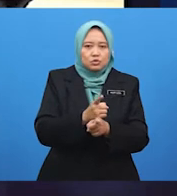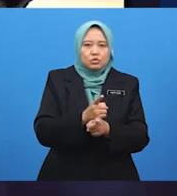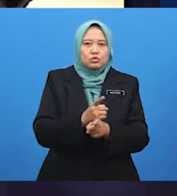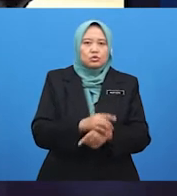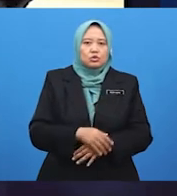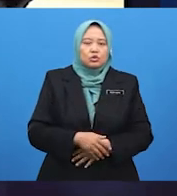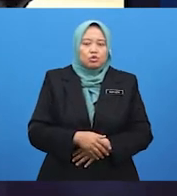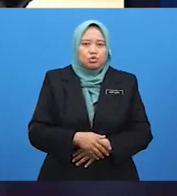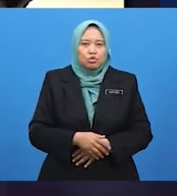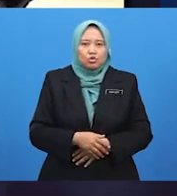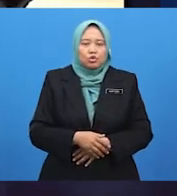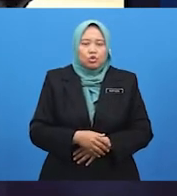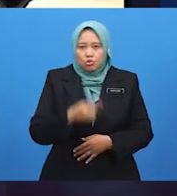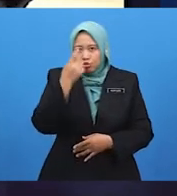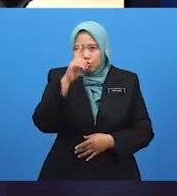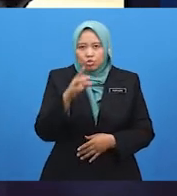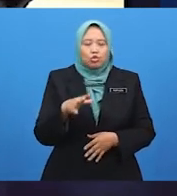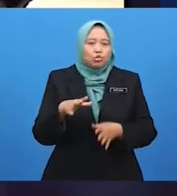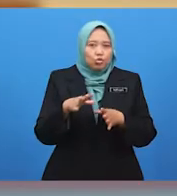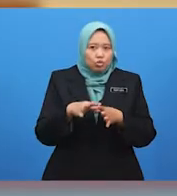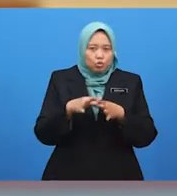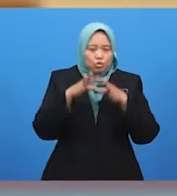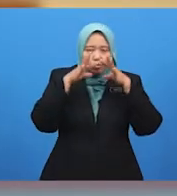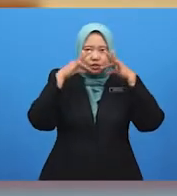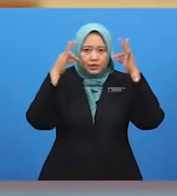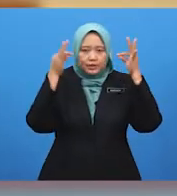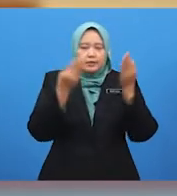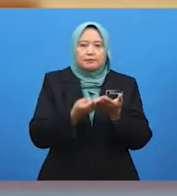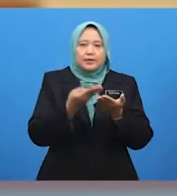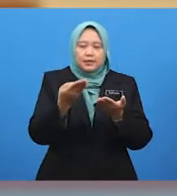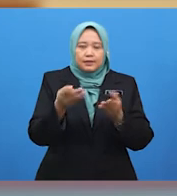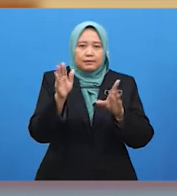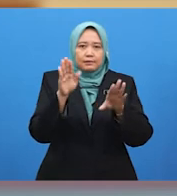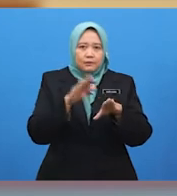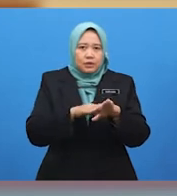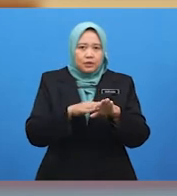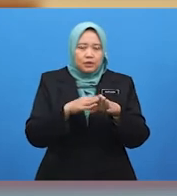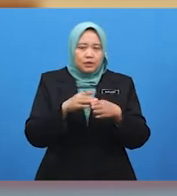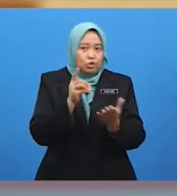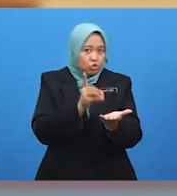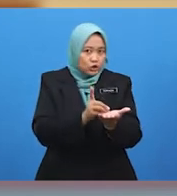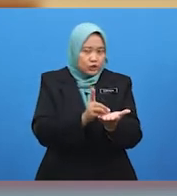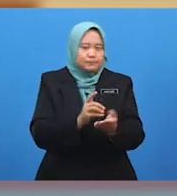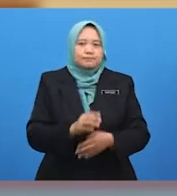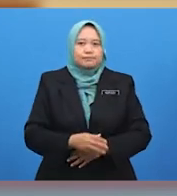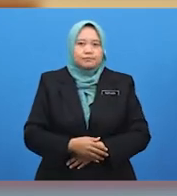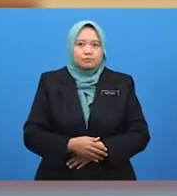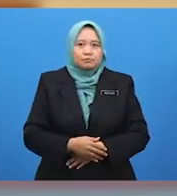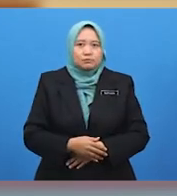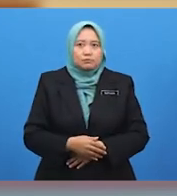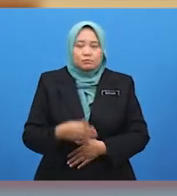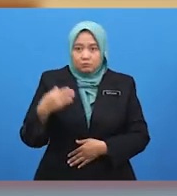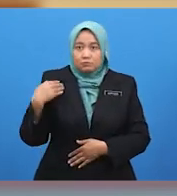menerima teguran dan cadangan kami. Baik, murid-murid. Soalannya sebegini. Adakah